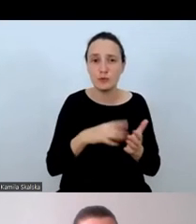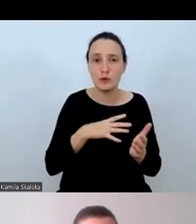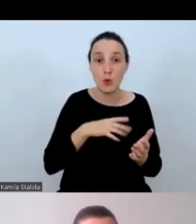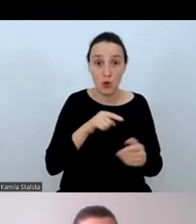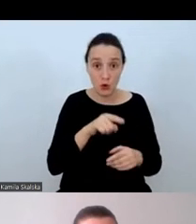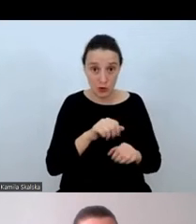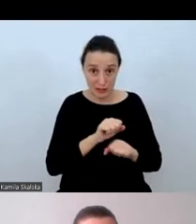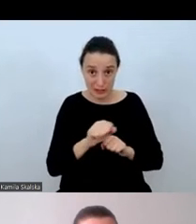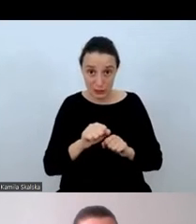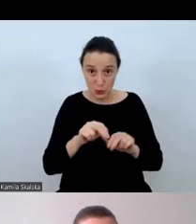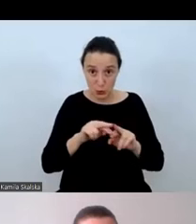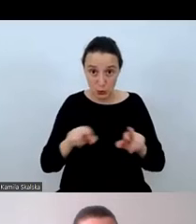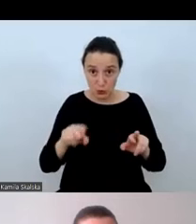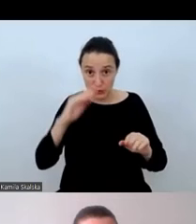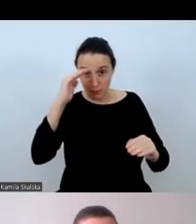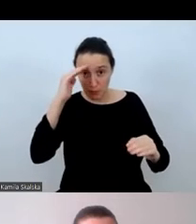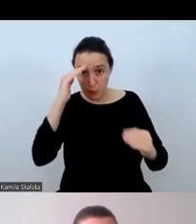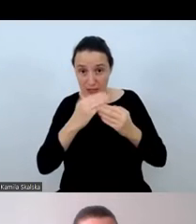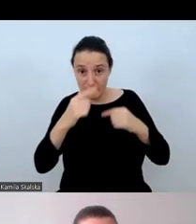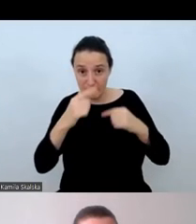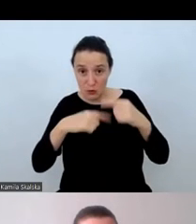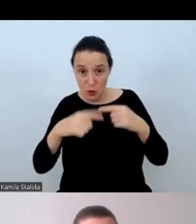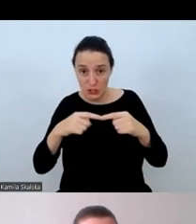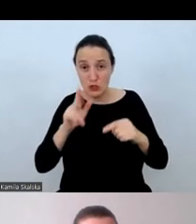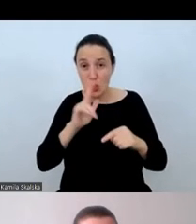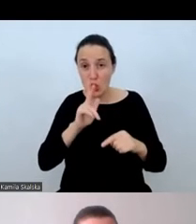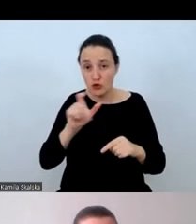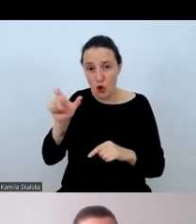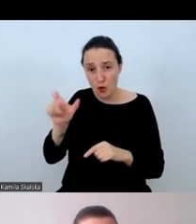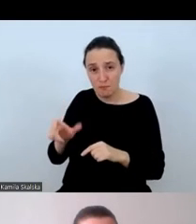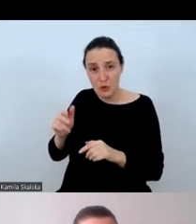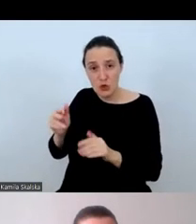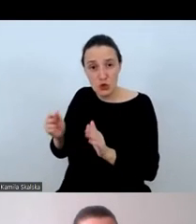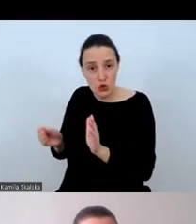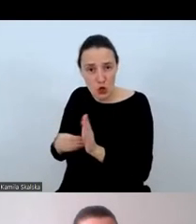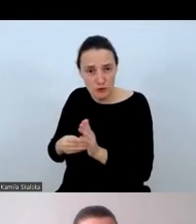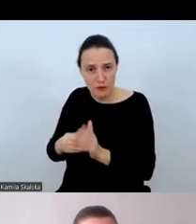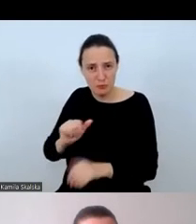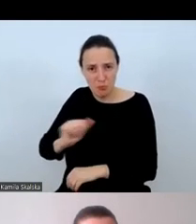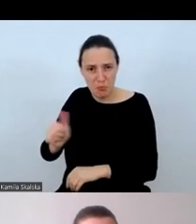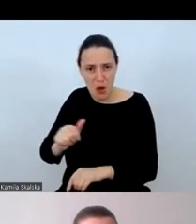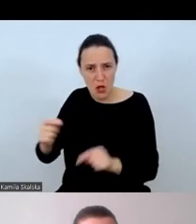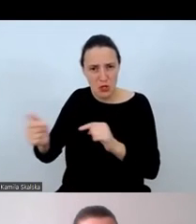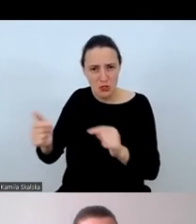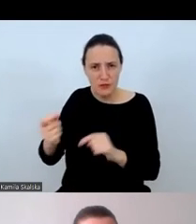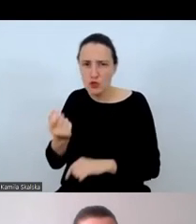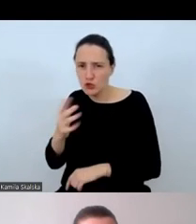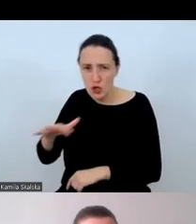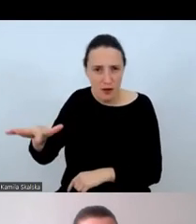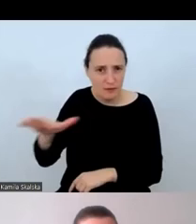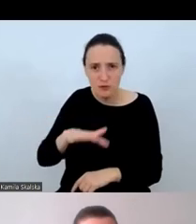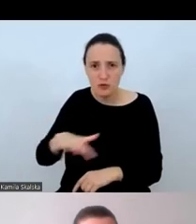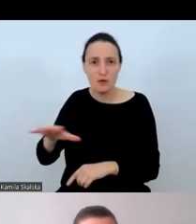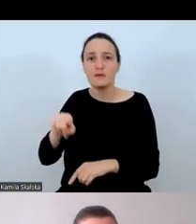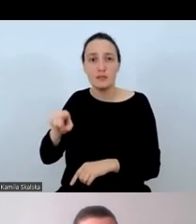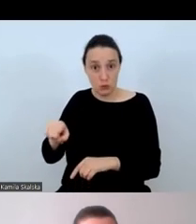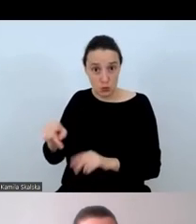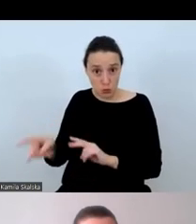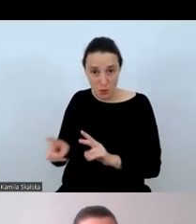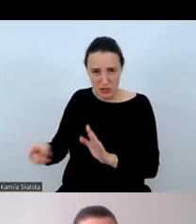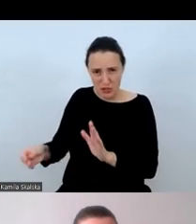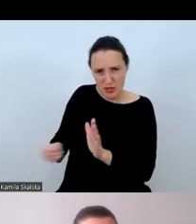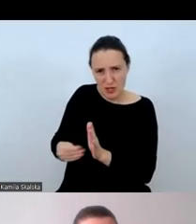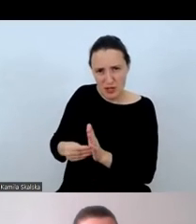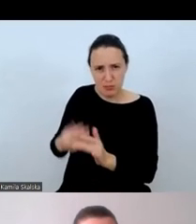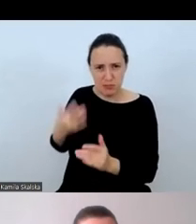różnice w procesach poznawczych doświadczonych, profesjonalnych tłumaczy dialogowych, środowiskowych i